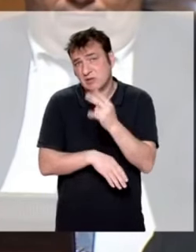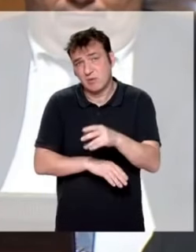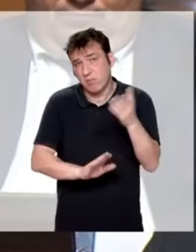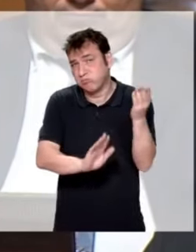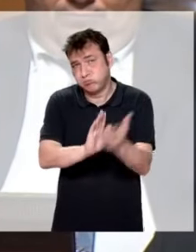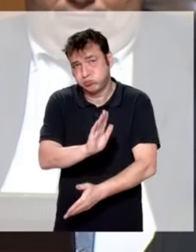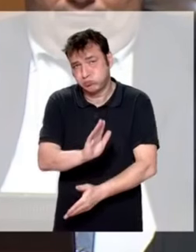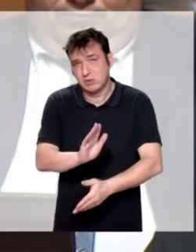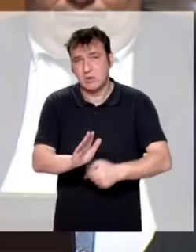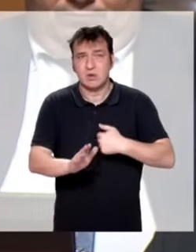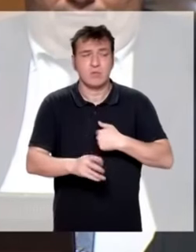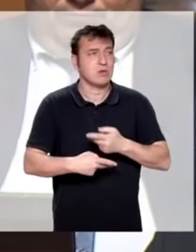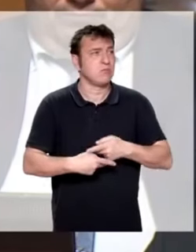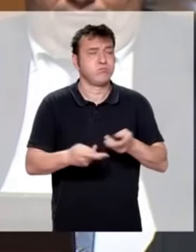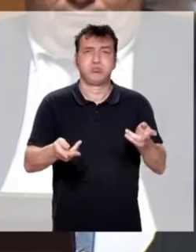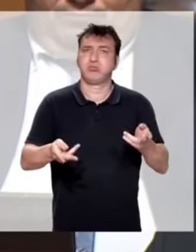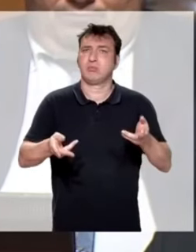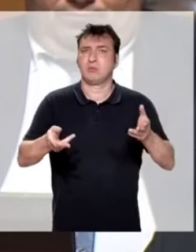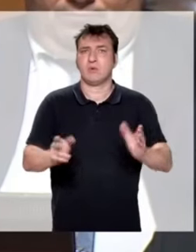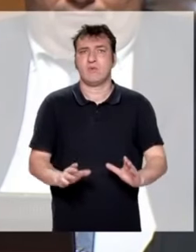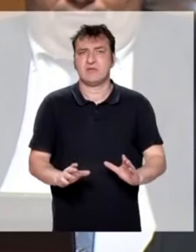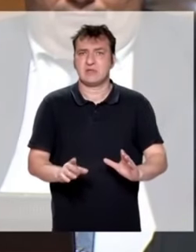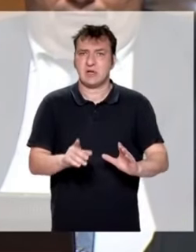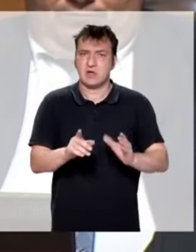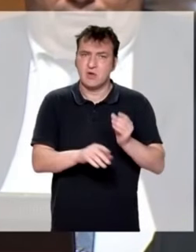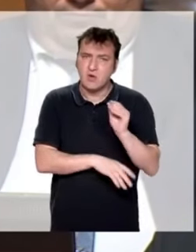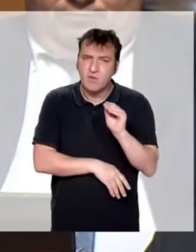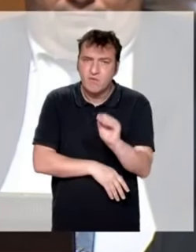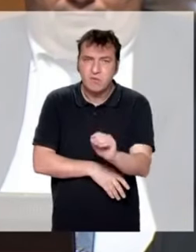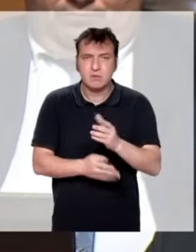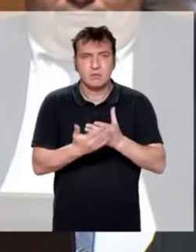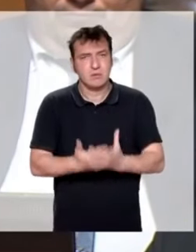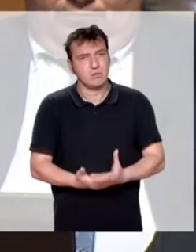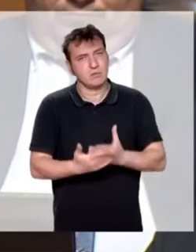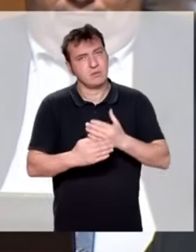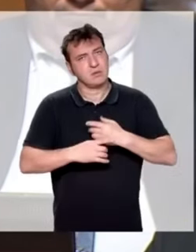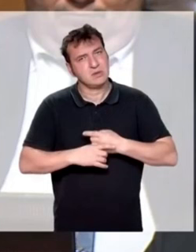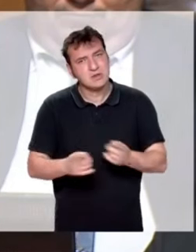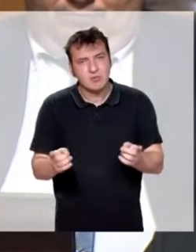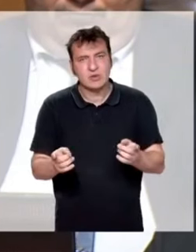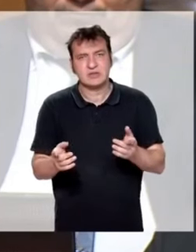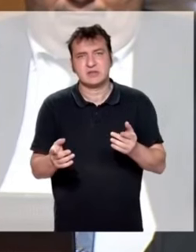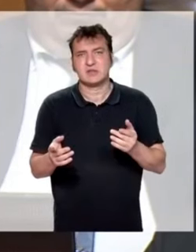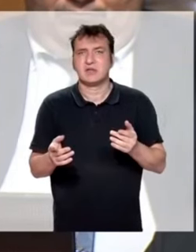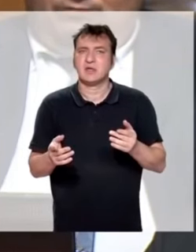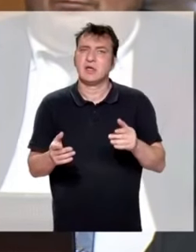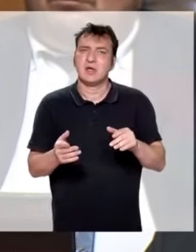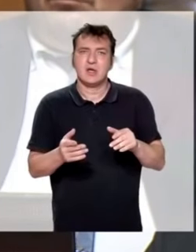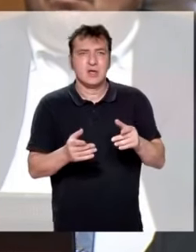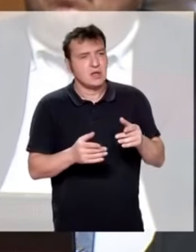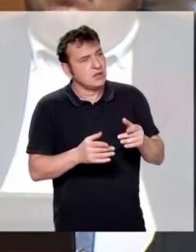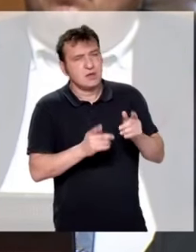Je l'affirme solennellement. C'est une faute lourde, démocratique, d'avoir recours à l'état d'urgence